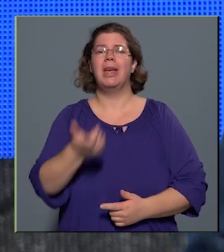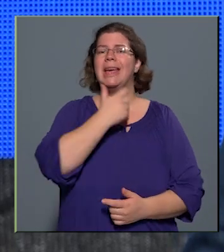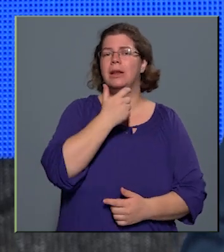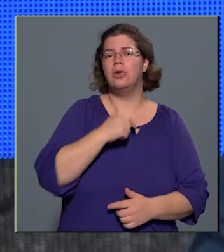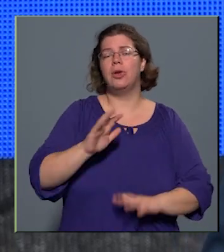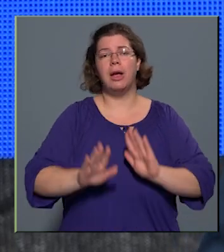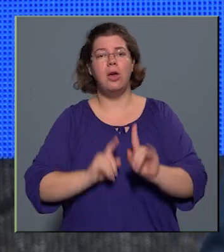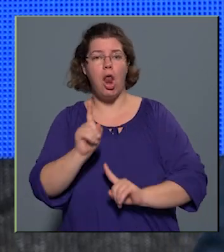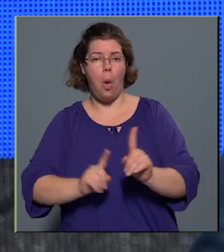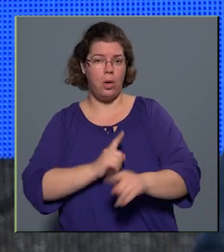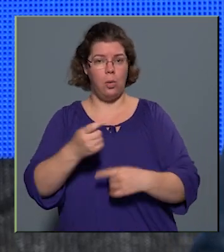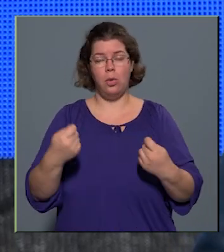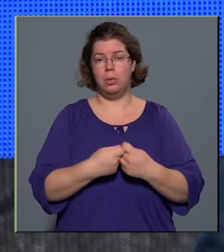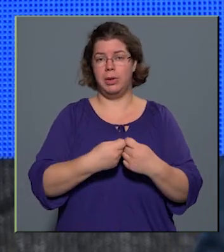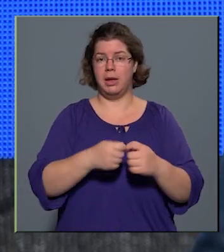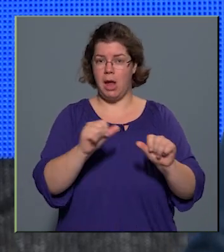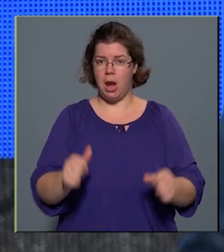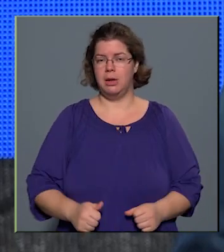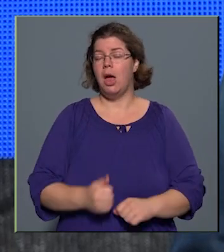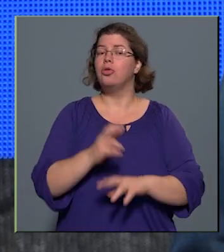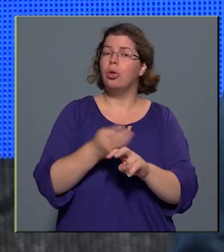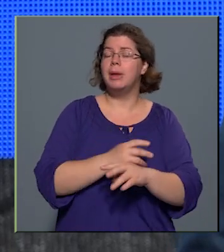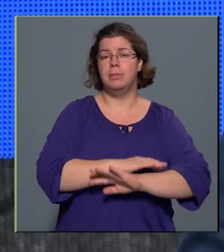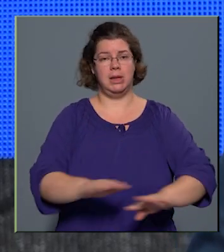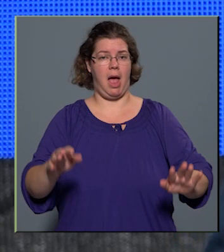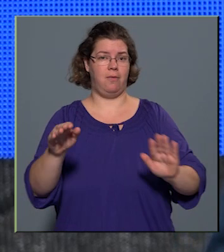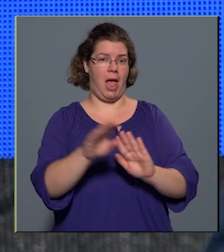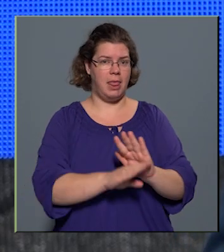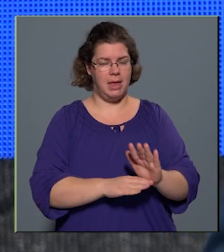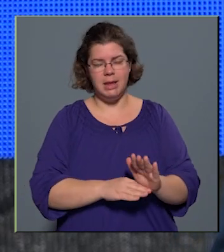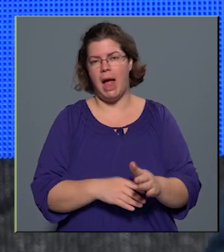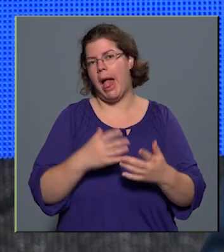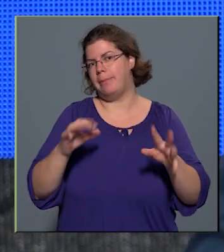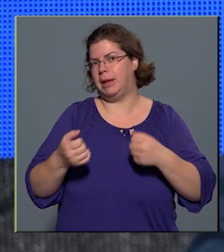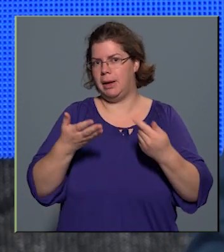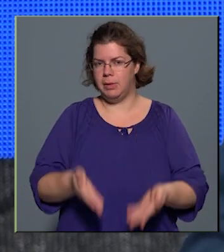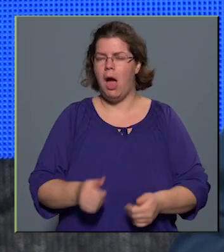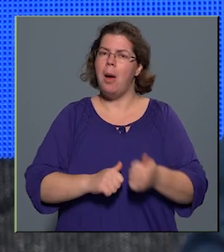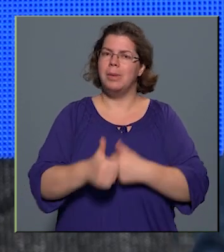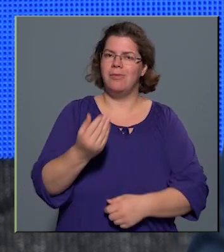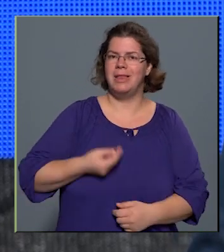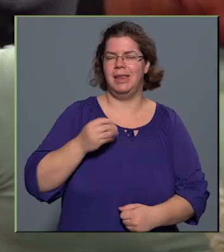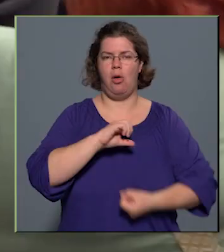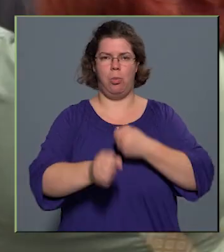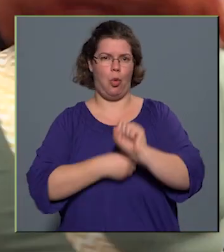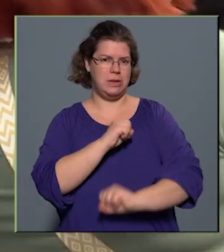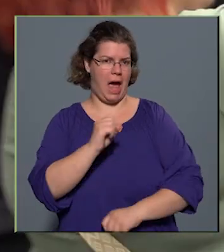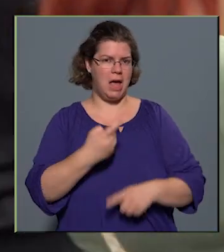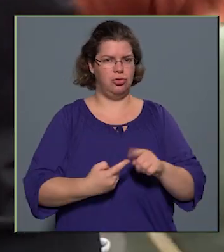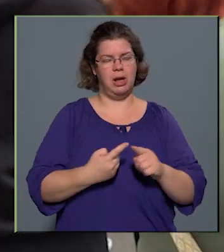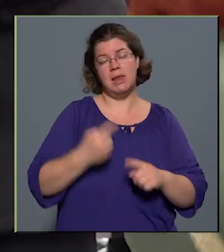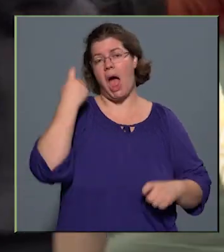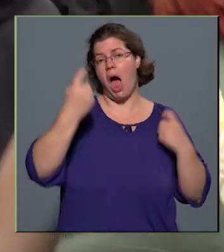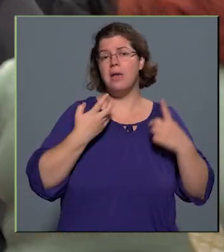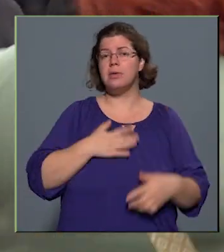alakítjuk és kőbányán minden feltételt meg is teremtünk mindenhez. Tehát a prevenciónak a mozgás része azt